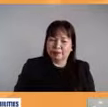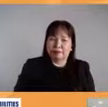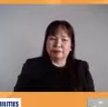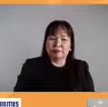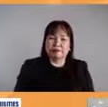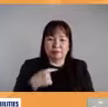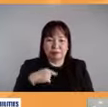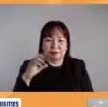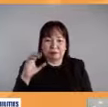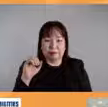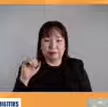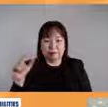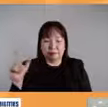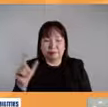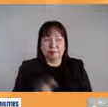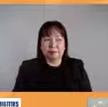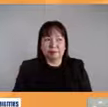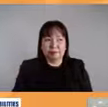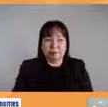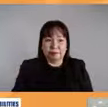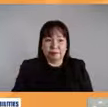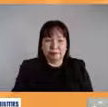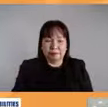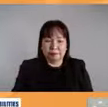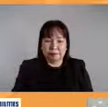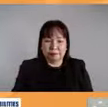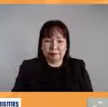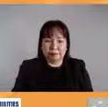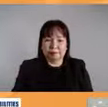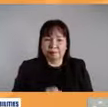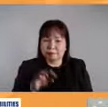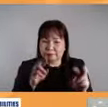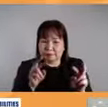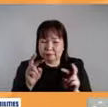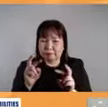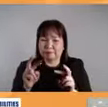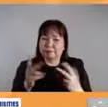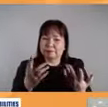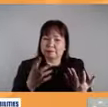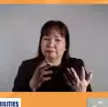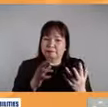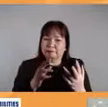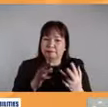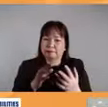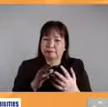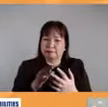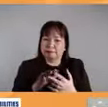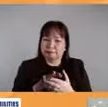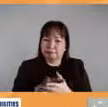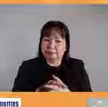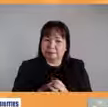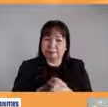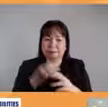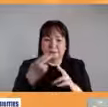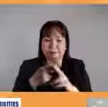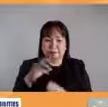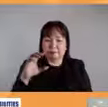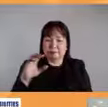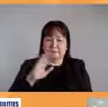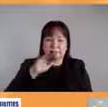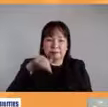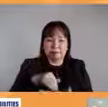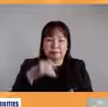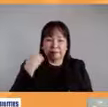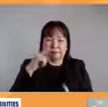Paul Foundation po, kung matutita niya ang kanyang kanyang center for